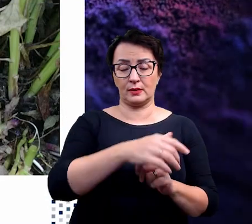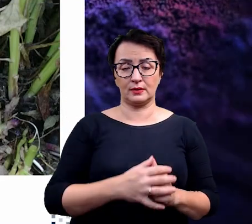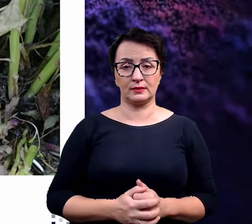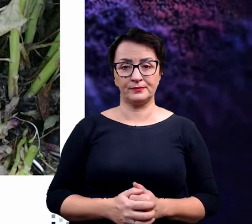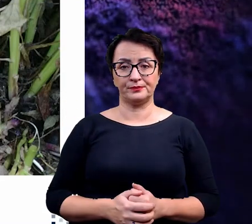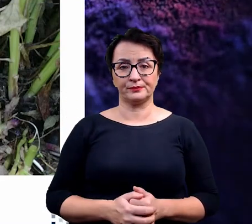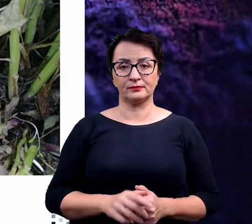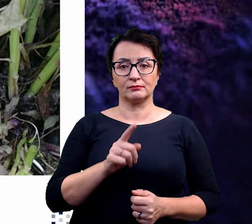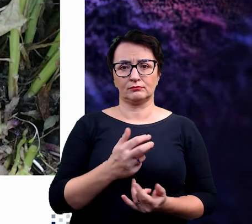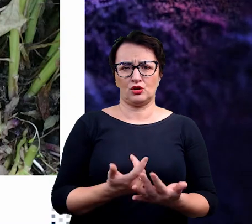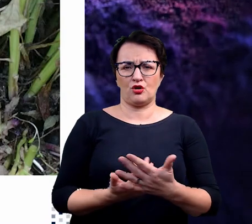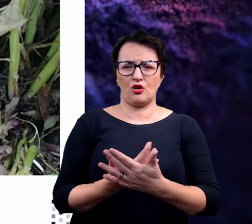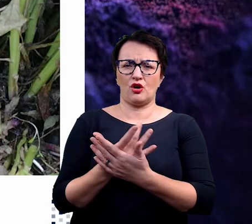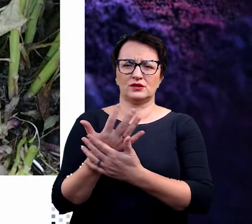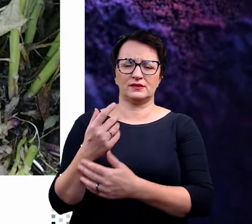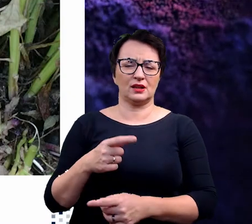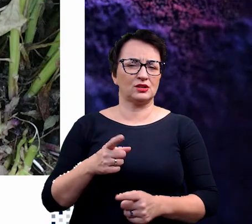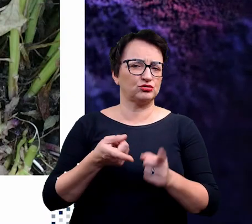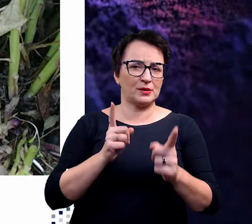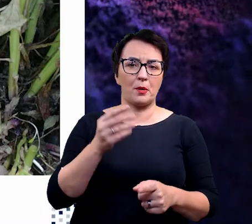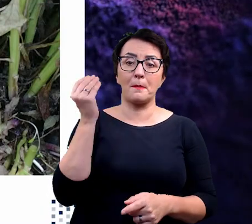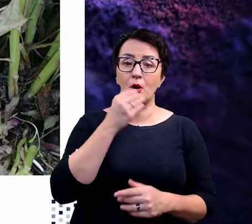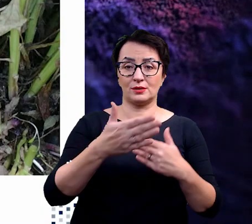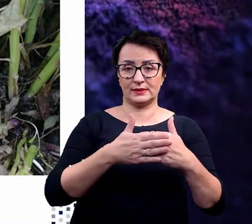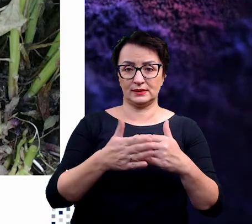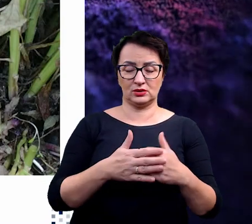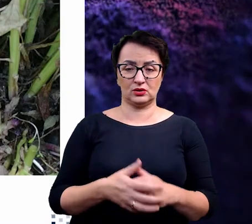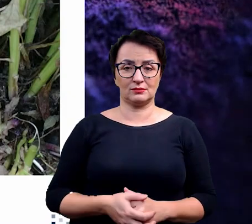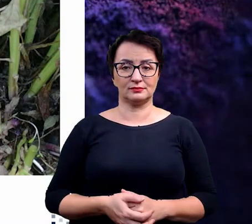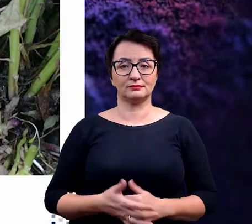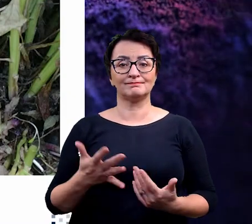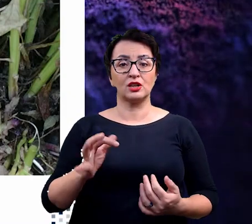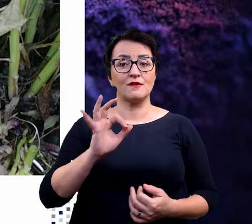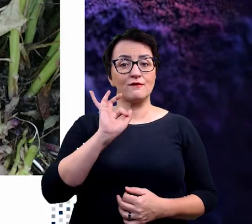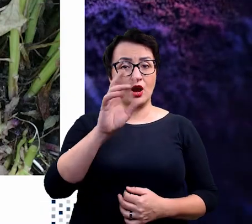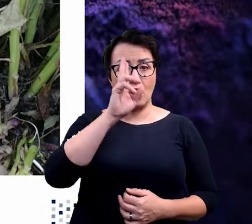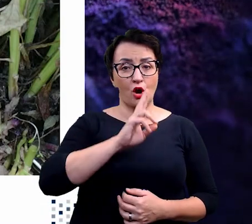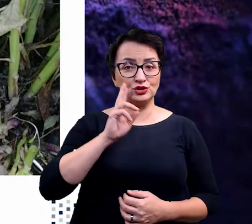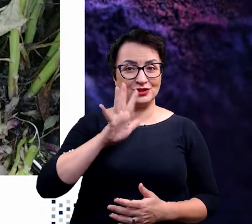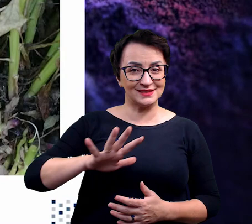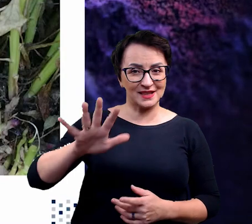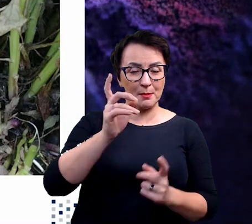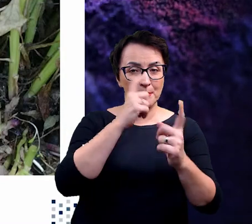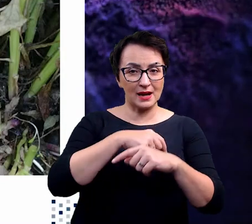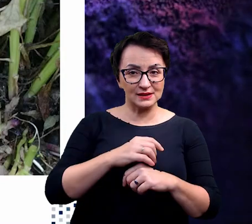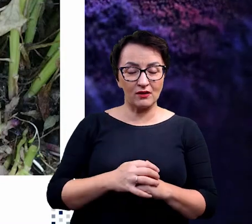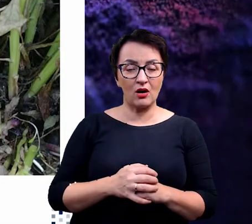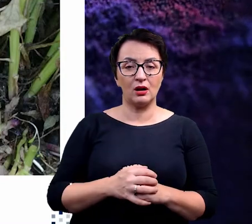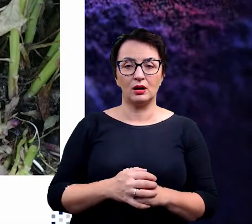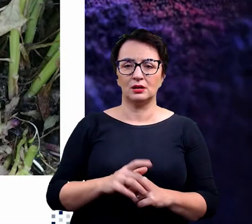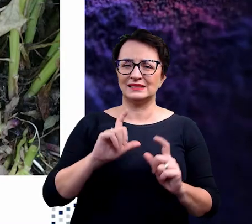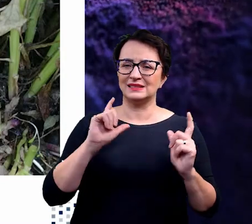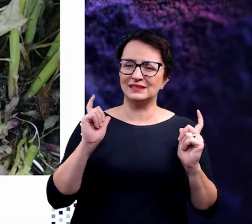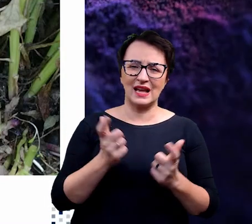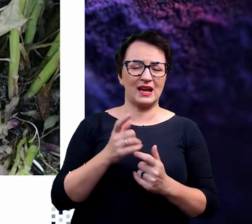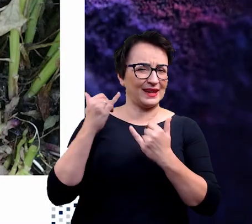ten starzec rozwija się najlepiej. I odwrotnie niż w swojej ojczyźnie, to znaczy w Ameryce Północnej i Wschodniej Azji, wypiera całkowicie